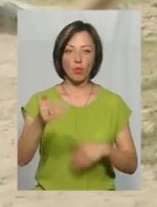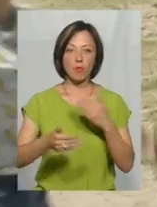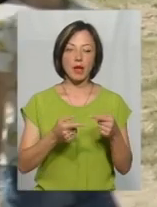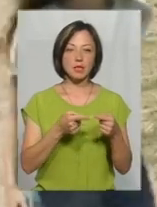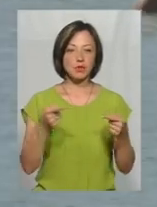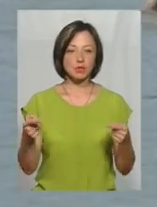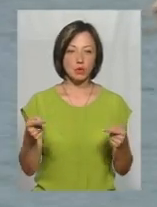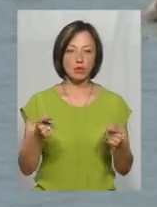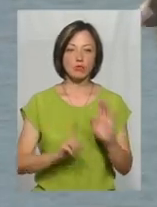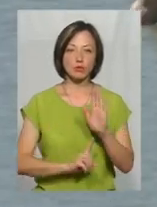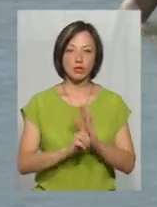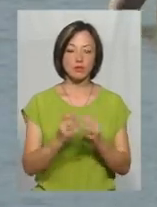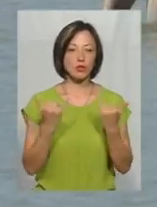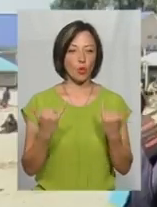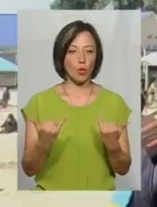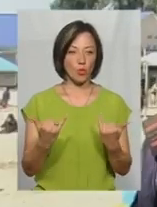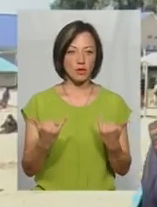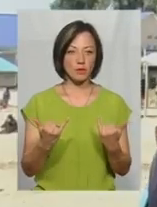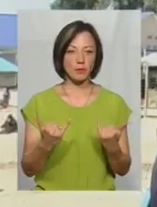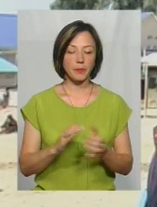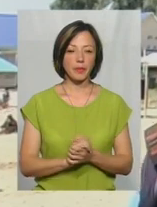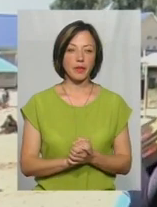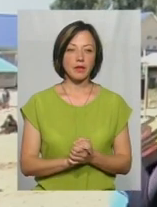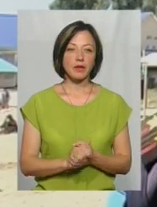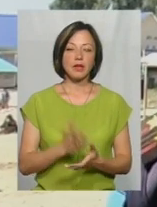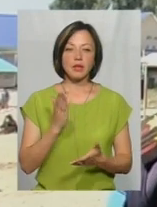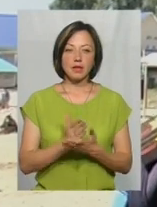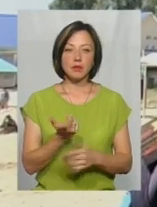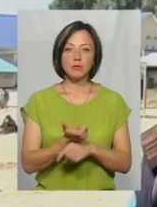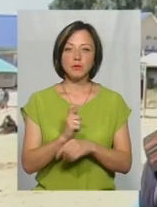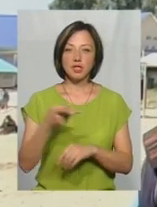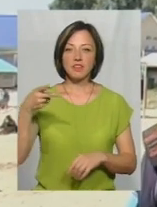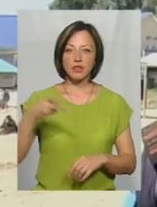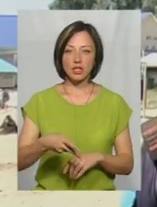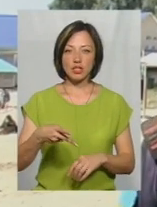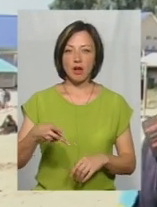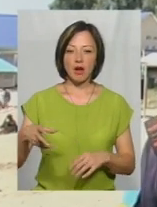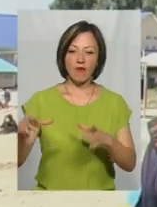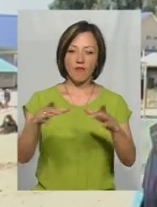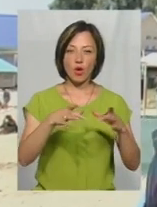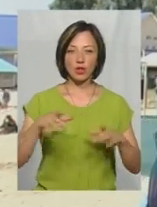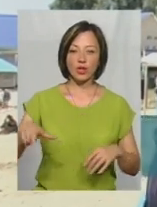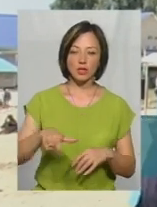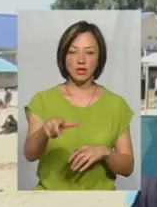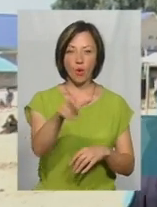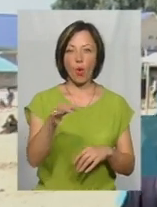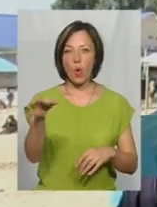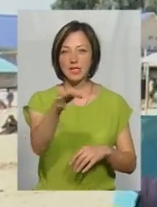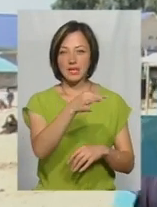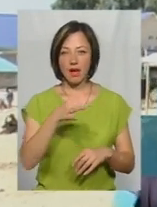сезон на Хмельниччині розпочався сьогодні. Є більше двох тисяч водойм, це річки, озера, канали,